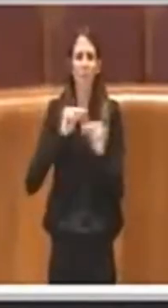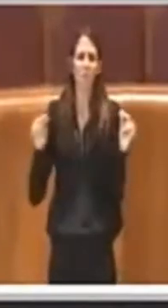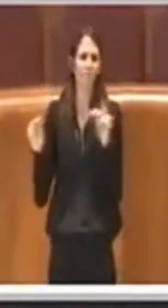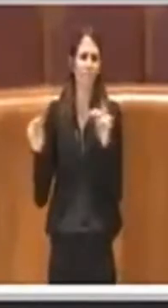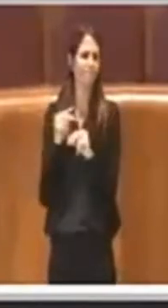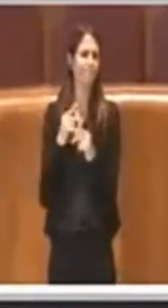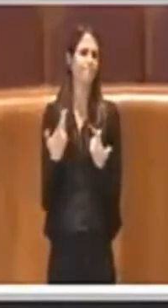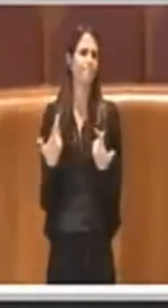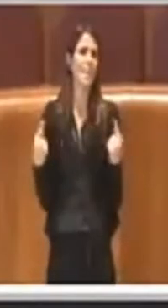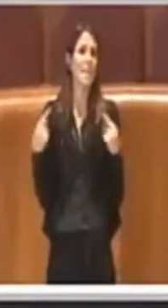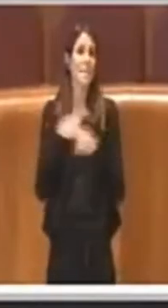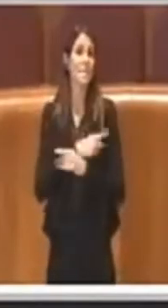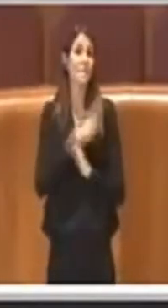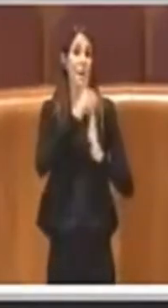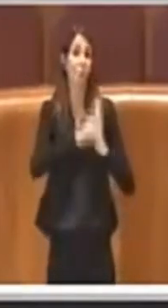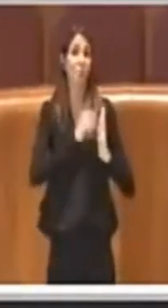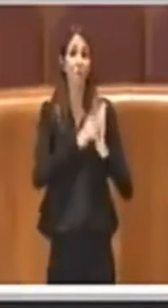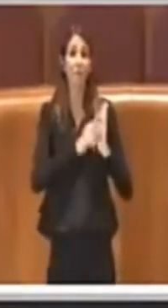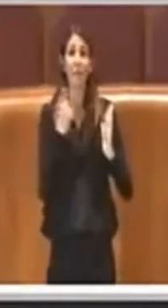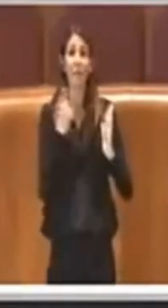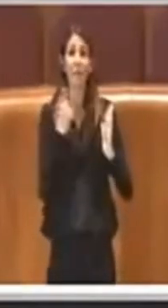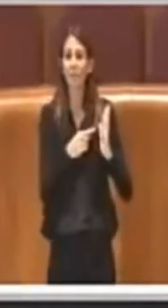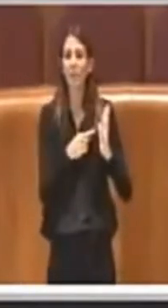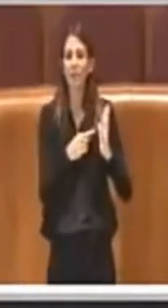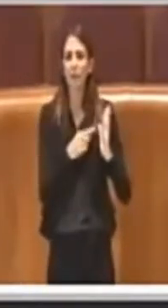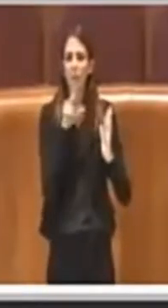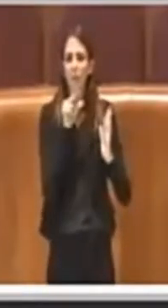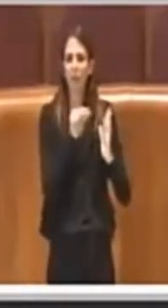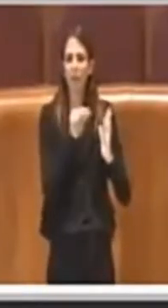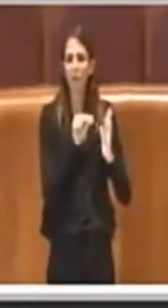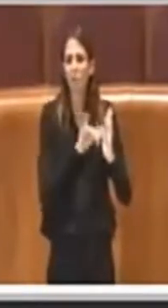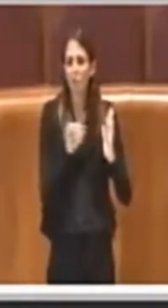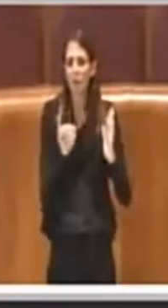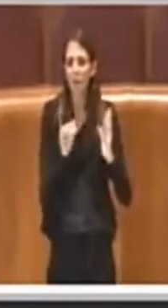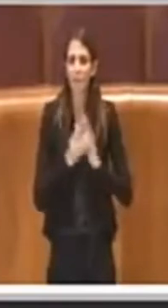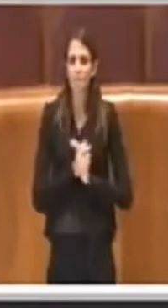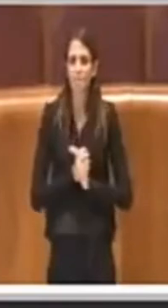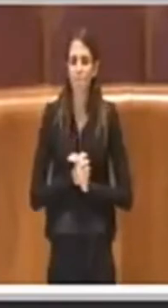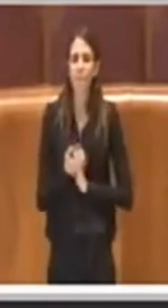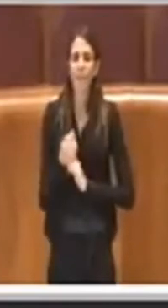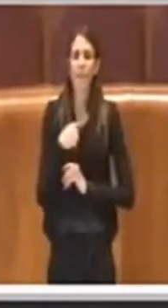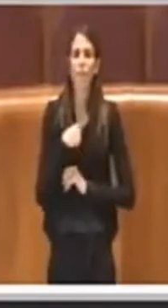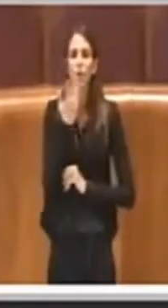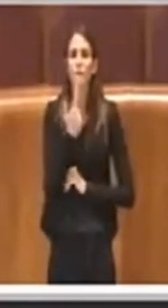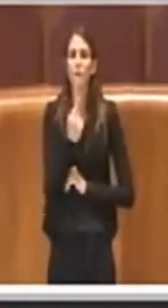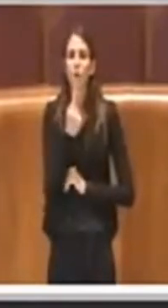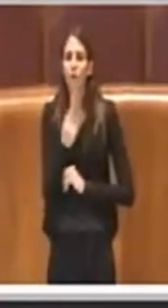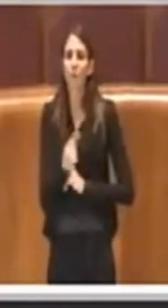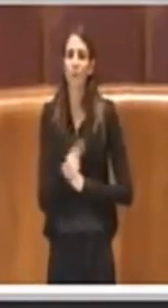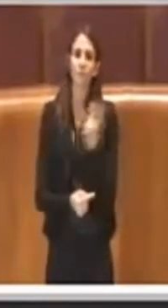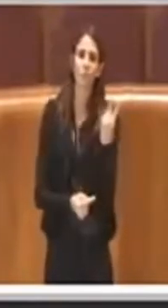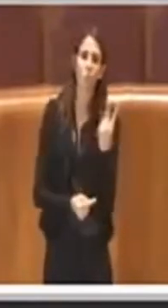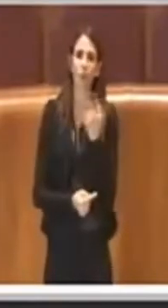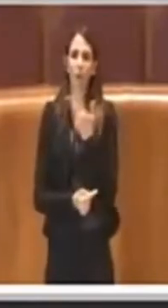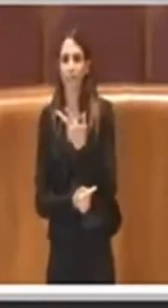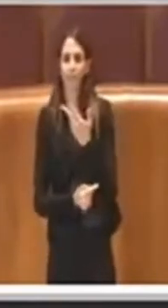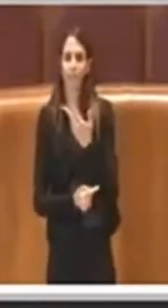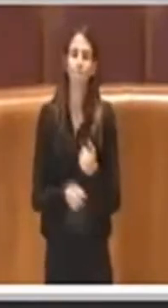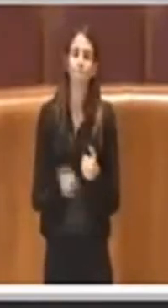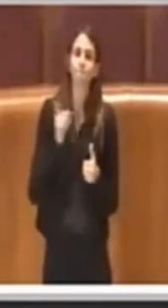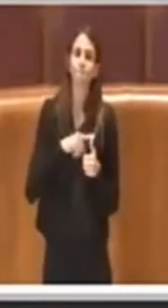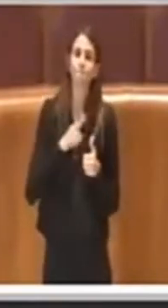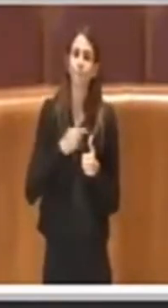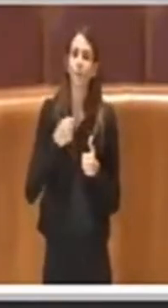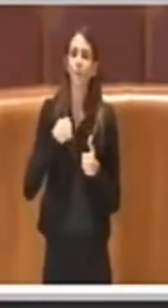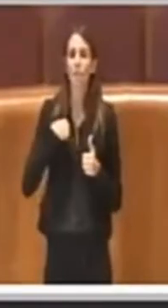della delibera. Innanzitutto però voglio dire due o tre cose. Innanzitutto credo che un